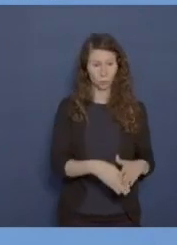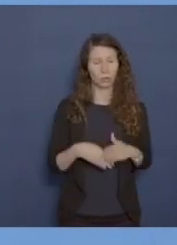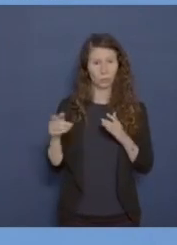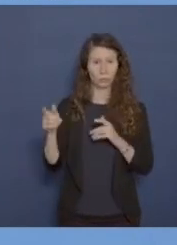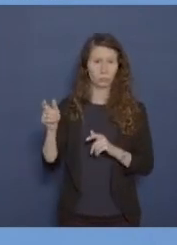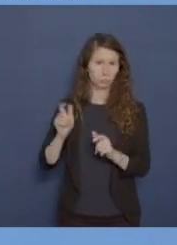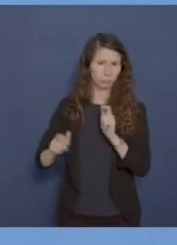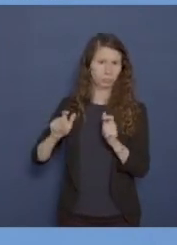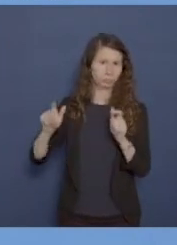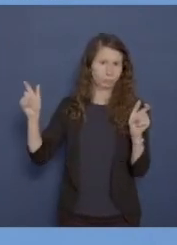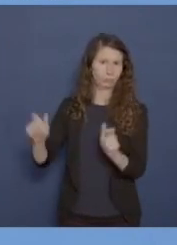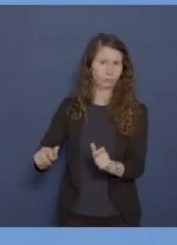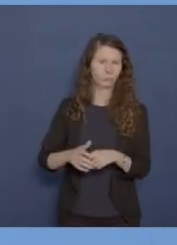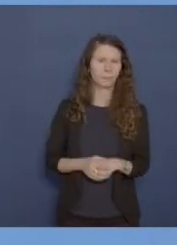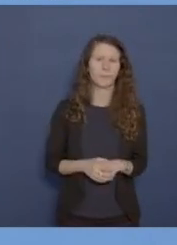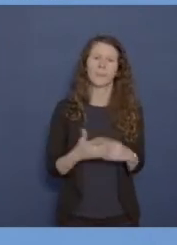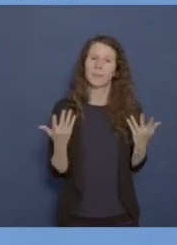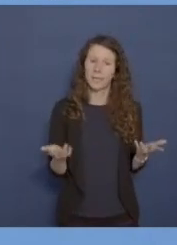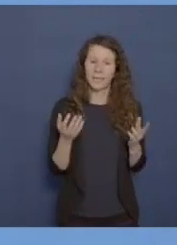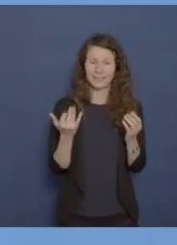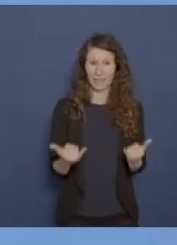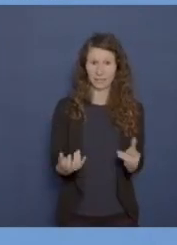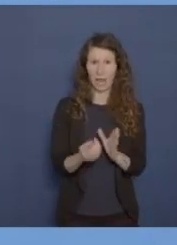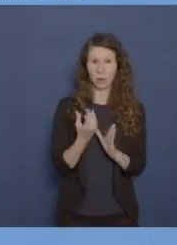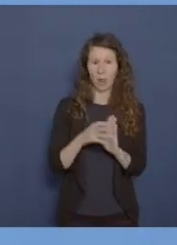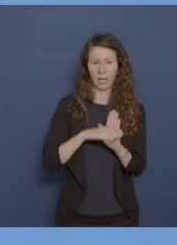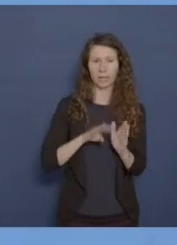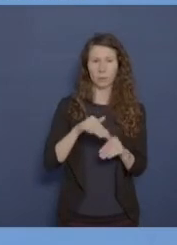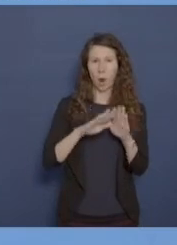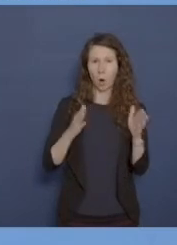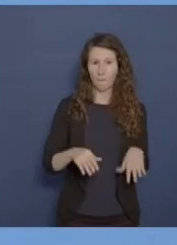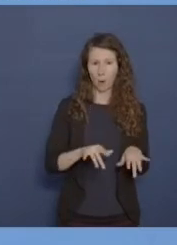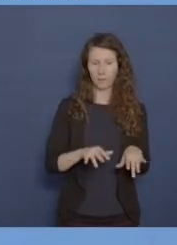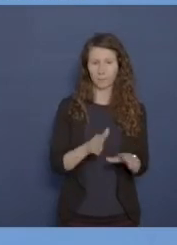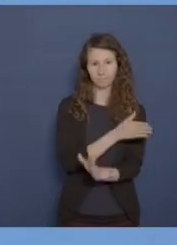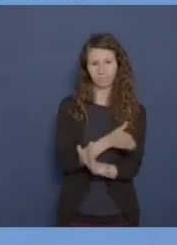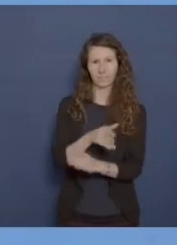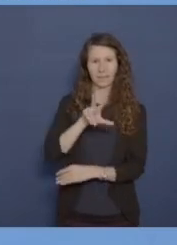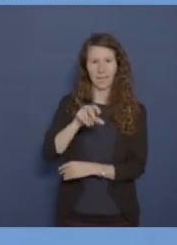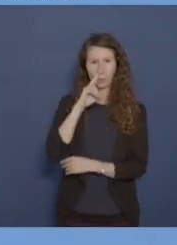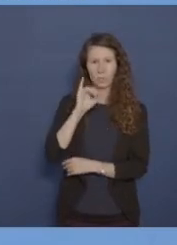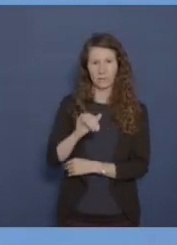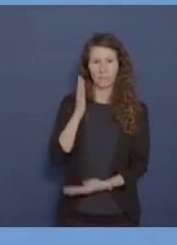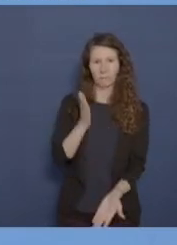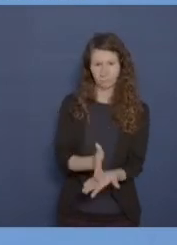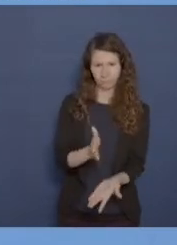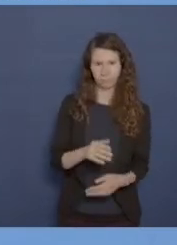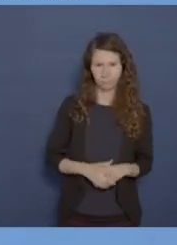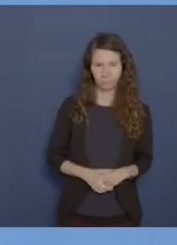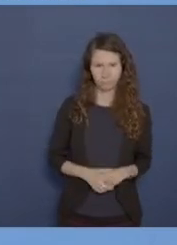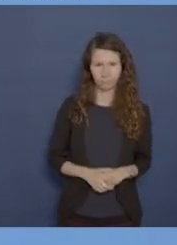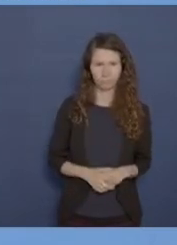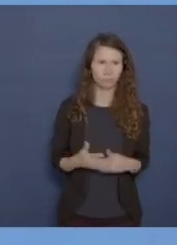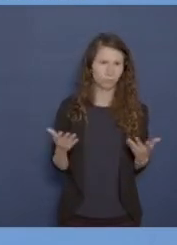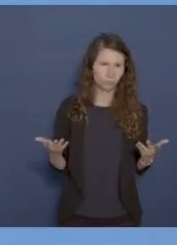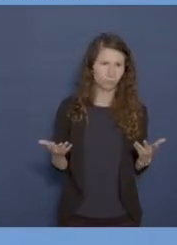Richtig ist, dass die aktuelle Regelung zum Homeoffice zum 30. Juni ausläuft. Das